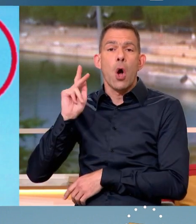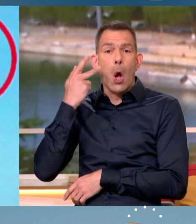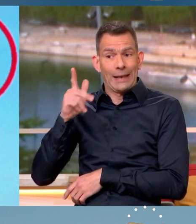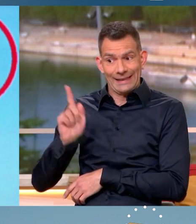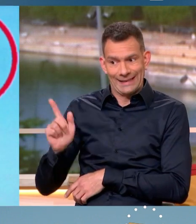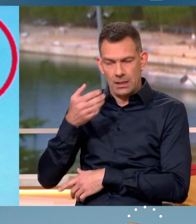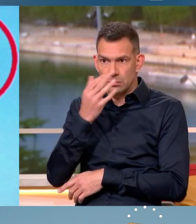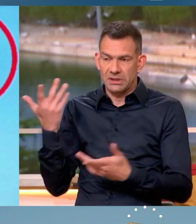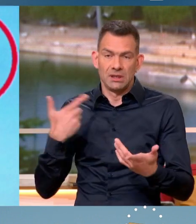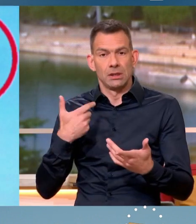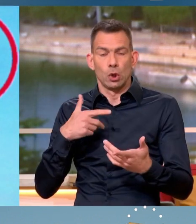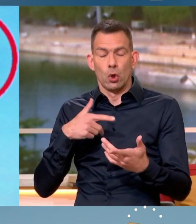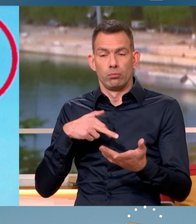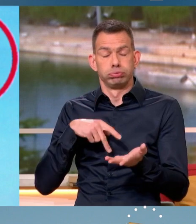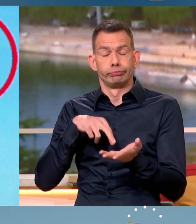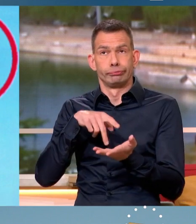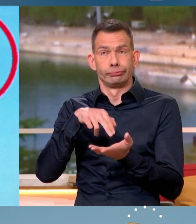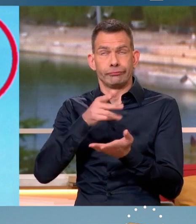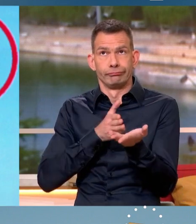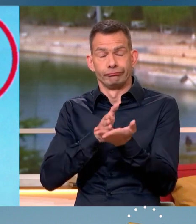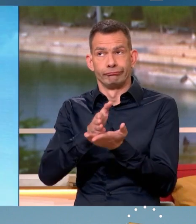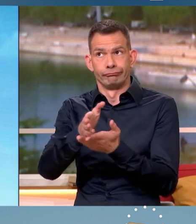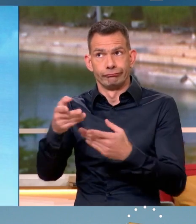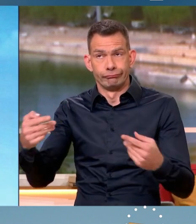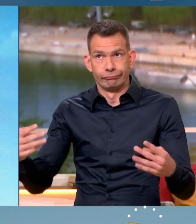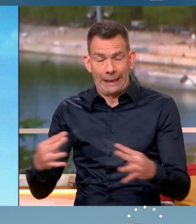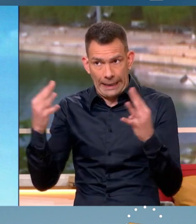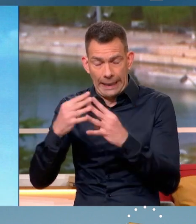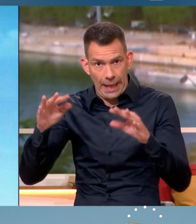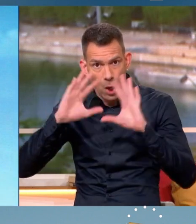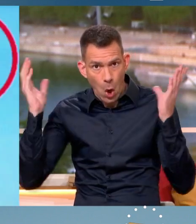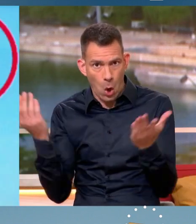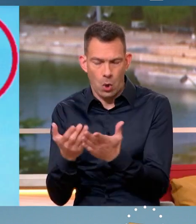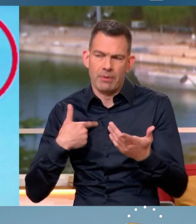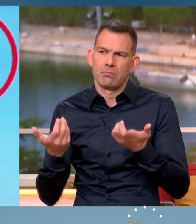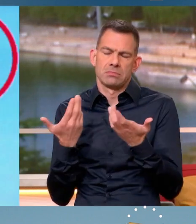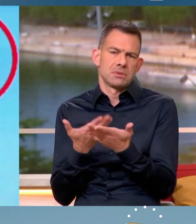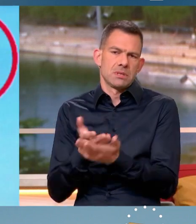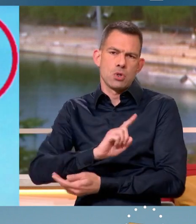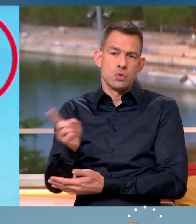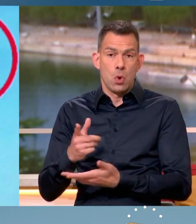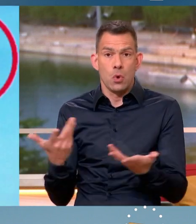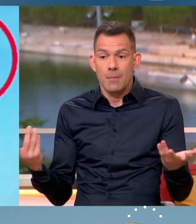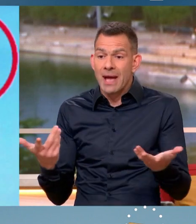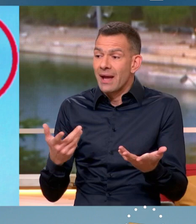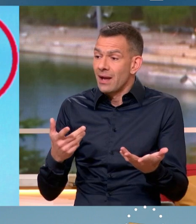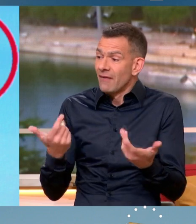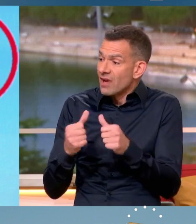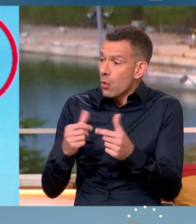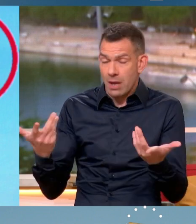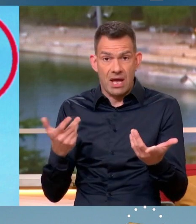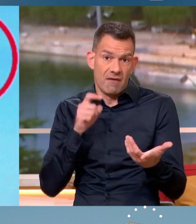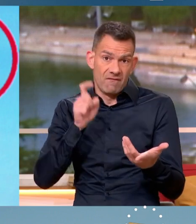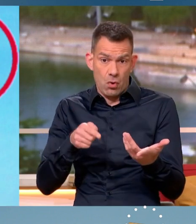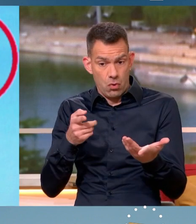comme des somnambules vers la guerre. Mais alors, qu'est qu'il faut faire ? plus globale. Il faut aller aussi vers un chemin diplomatique.